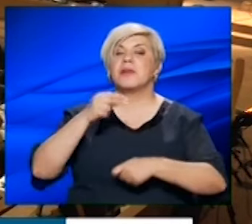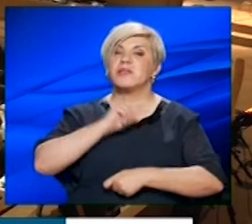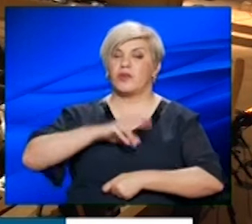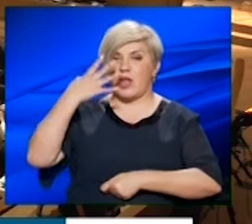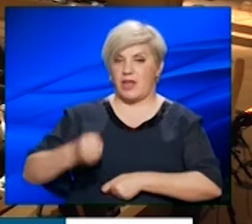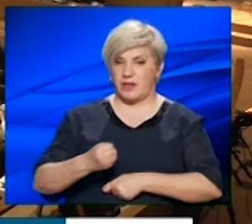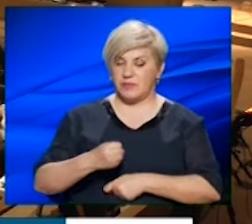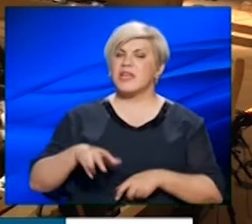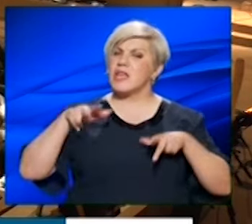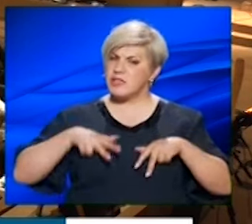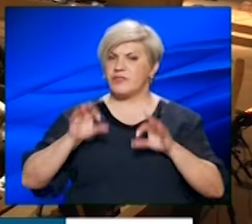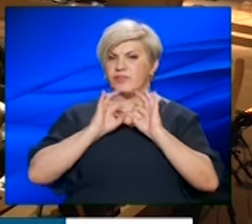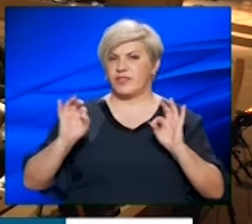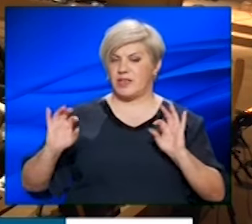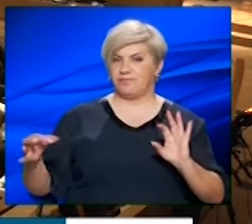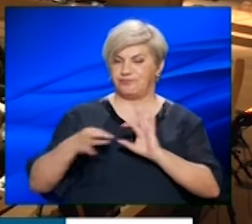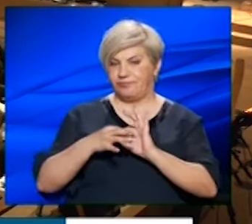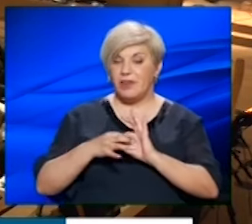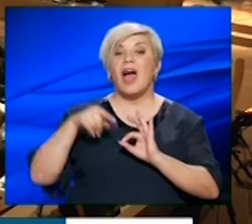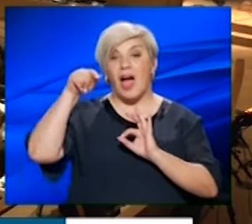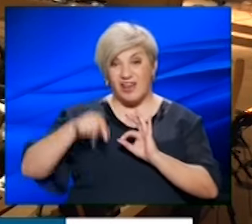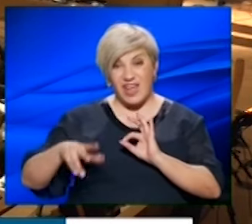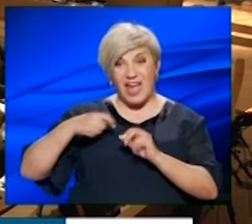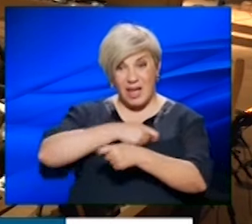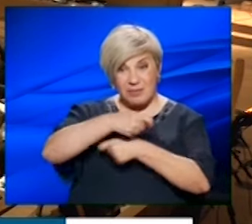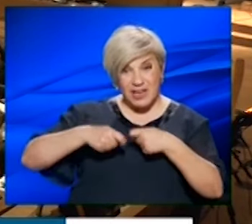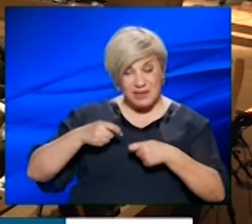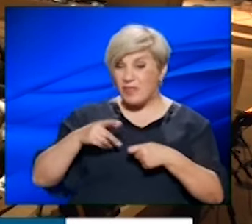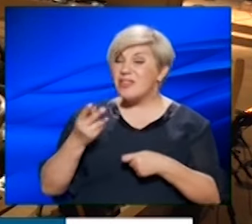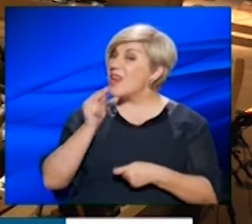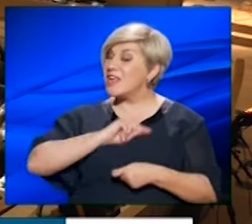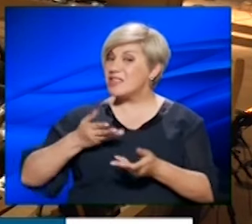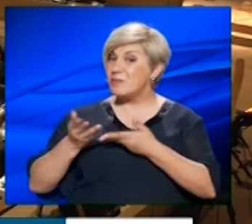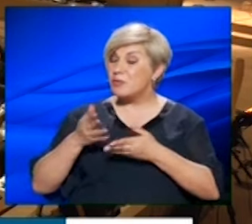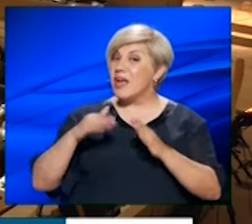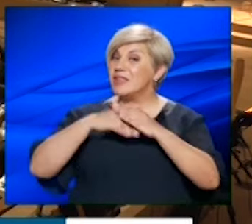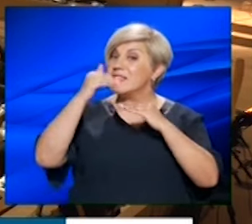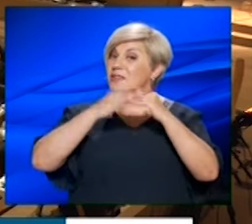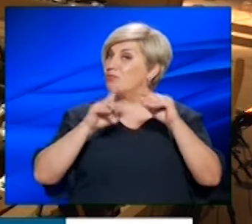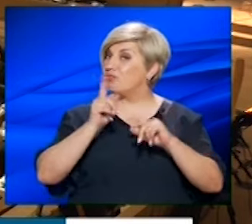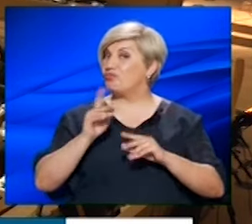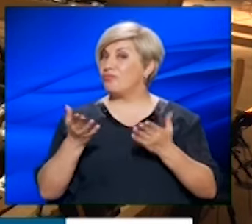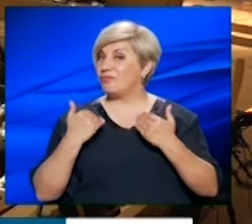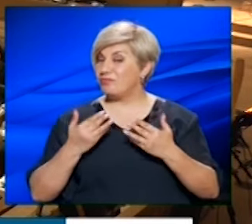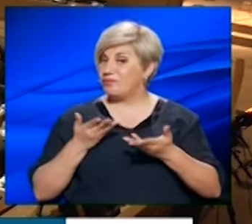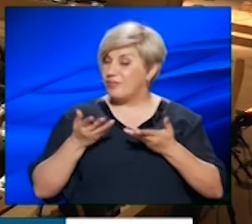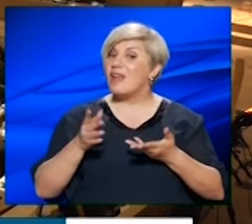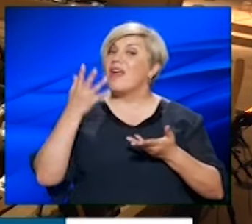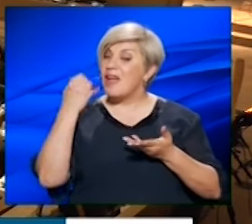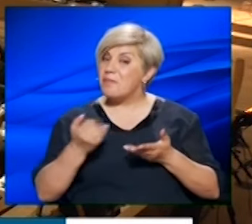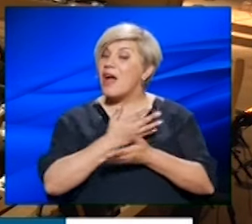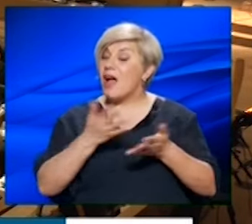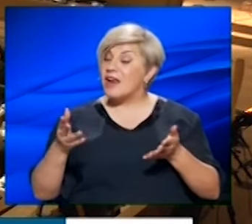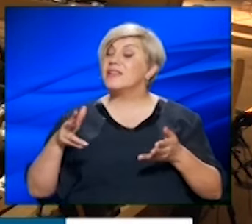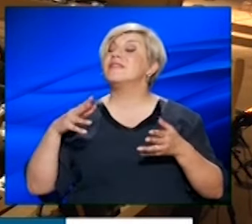και της κυβέρνησης. Και αυτά τα επιχειρηματικά συμφέροντα δεν εξυπηρετούνται με χτίσιμο σχολείο. Όντως έχει τεράστιες